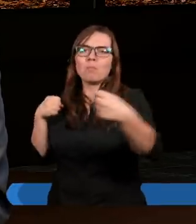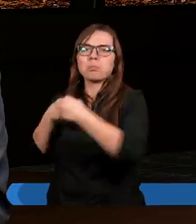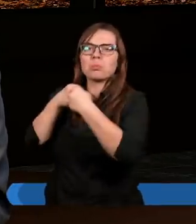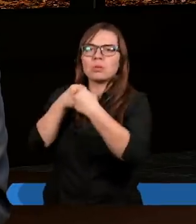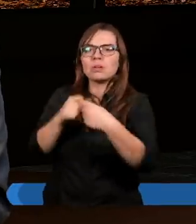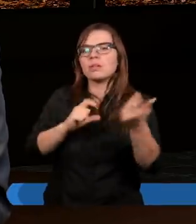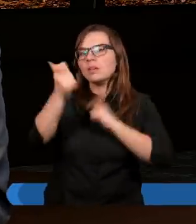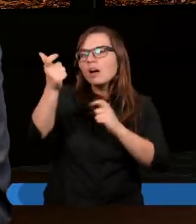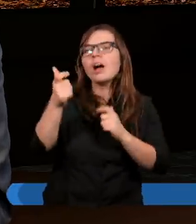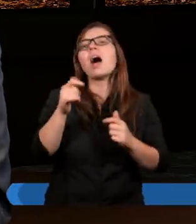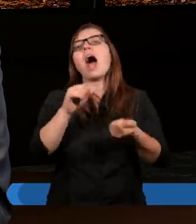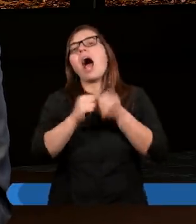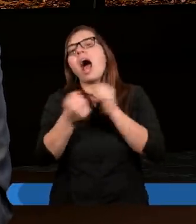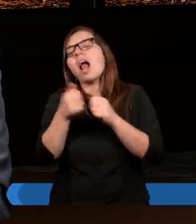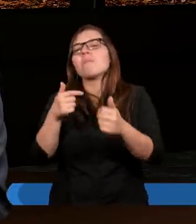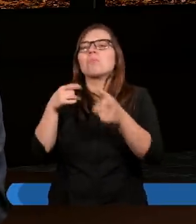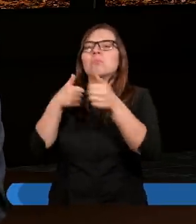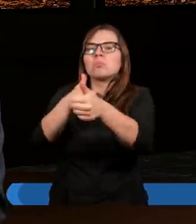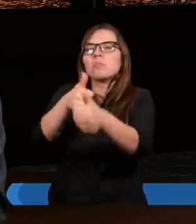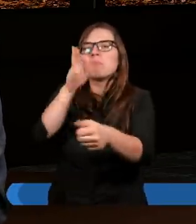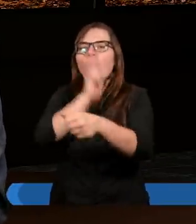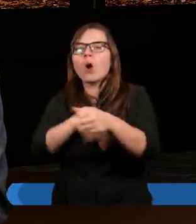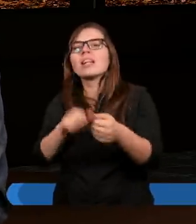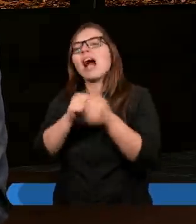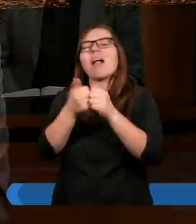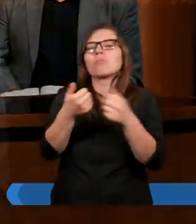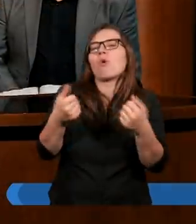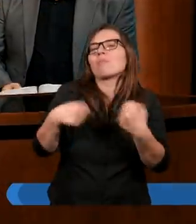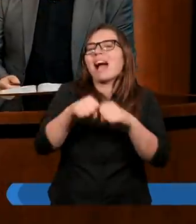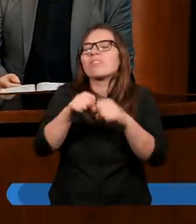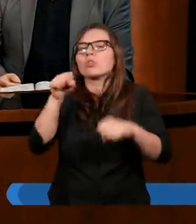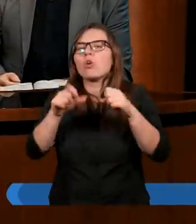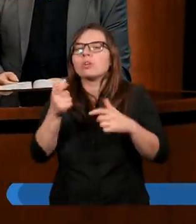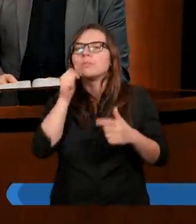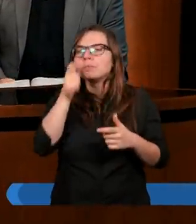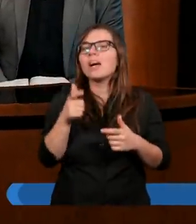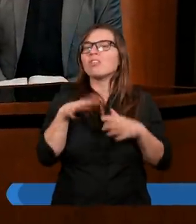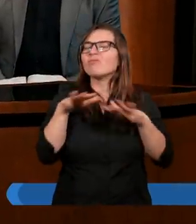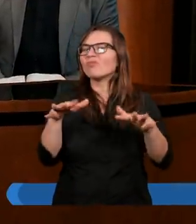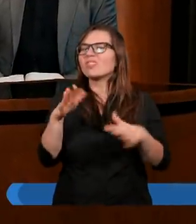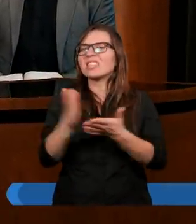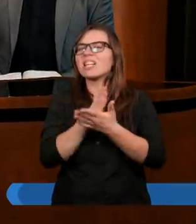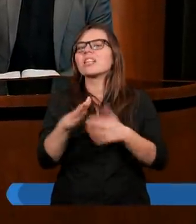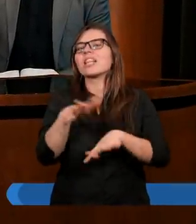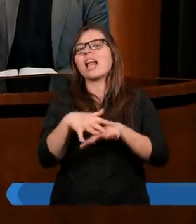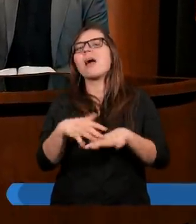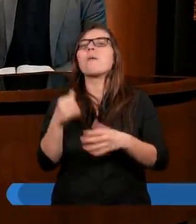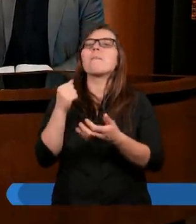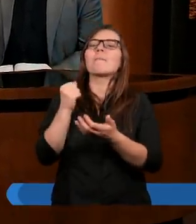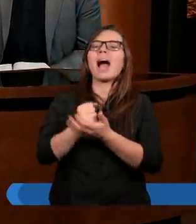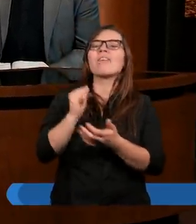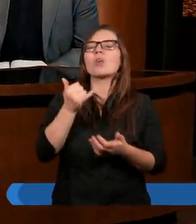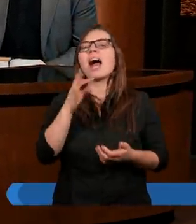z wymiarem ścigania czy nawet sprawiedliwości. Faktycznie niektórzy traktują prawo jako taki